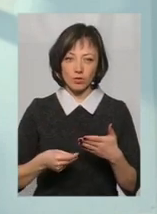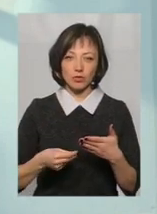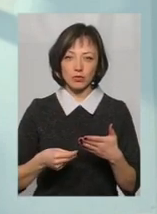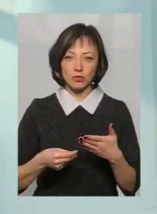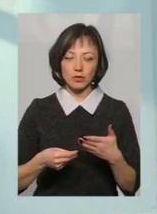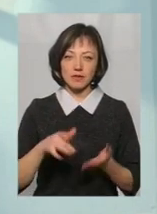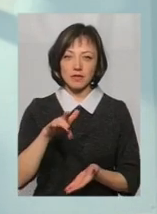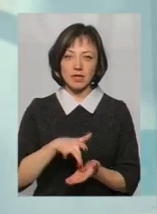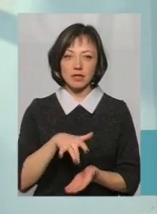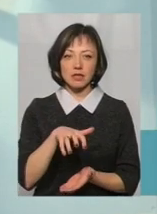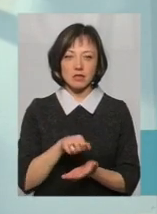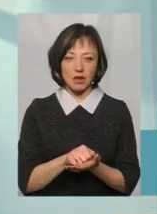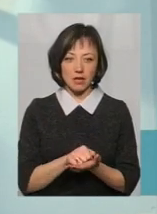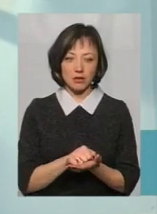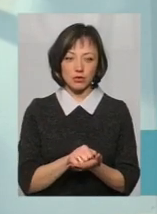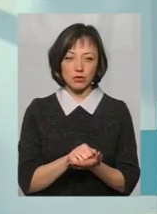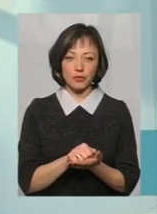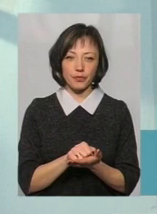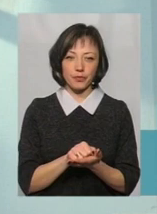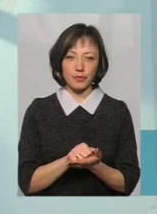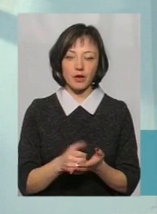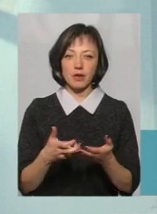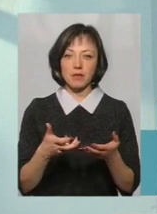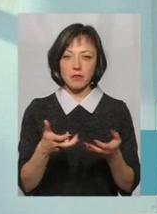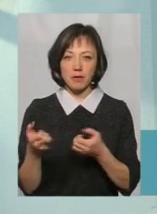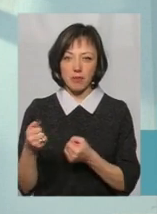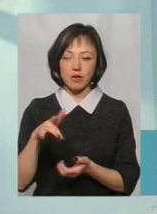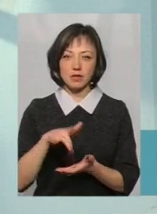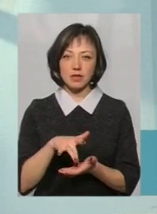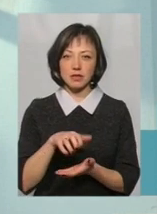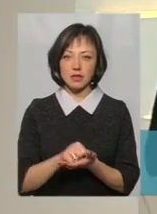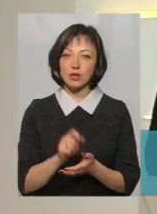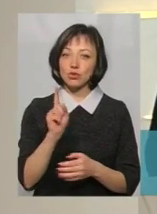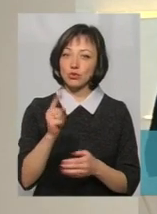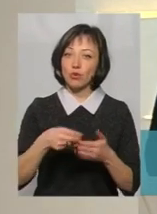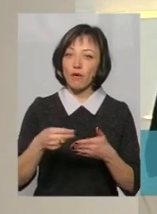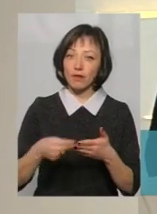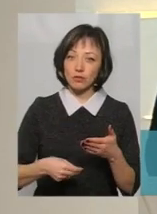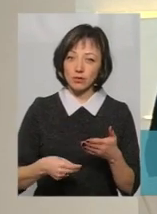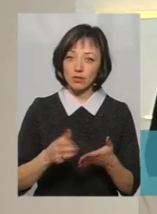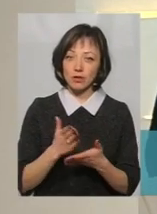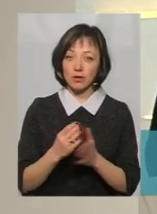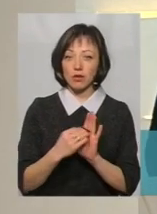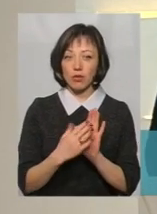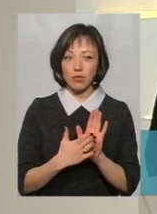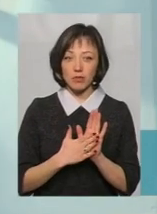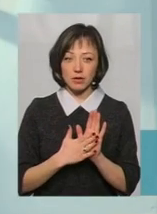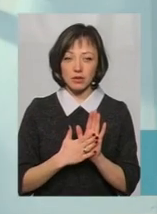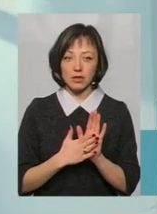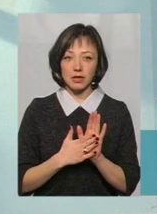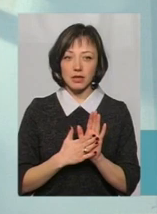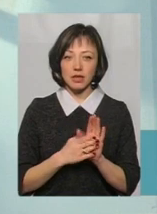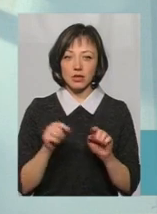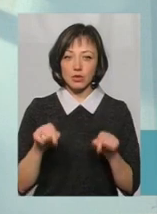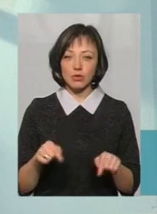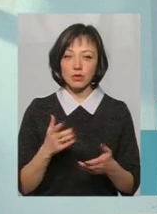В центри зайнятості, їх приймають в центри зайнятості. А це з довідкою. Так, ставлять на облік. І отут,